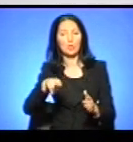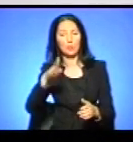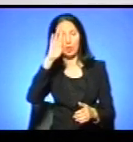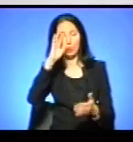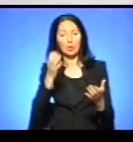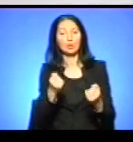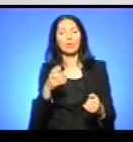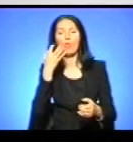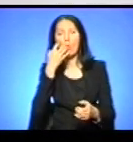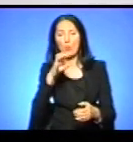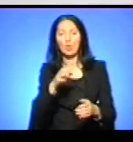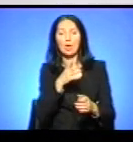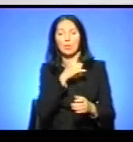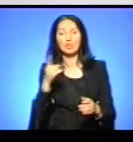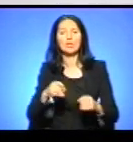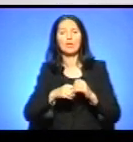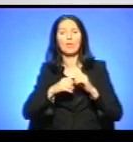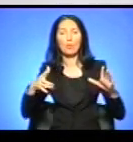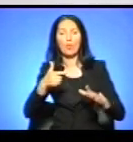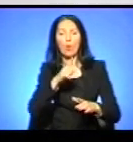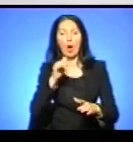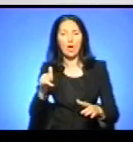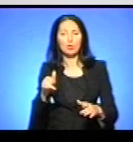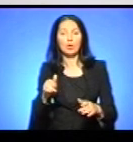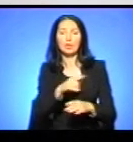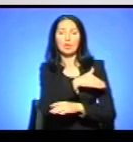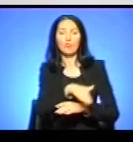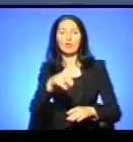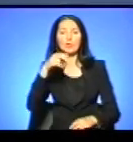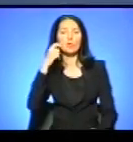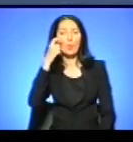від вибуху газу, який стався у Тернополі на вулиці Пушкіна-1.